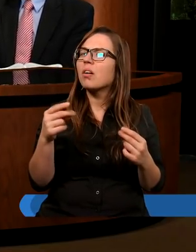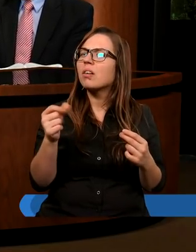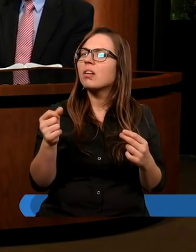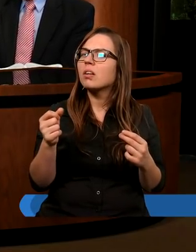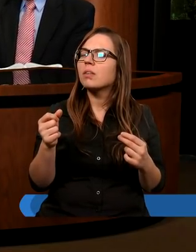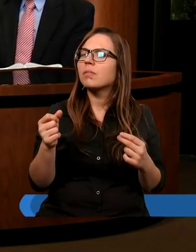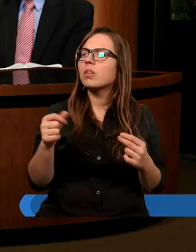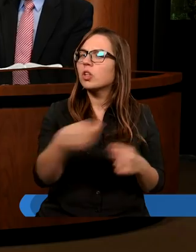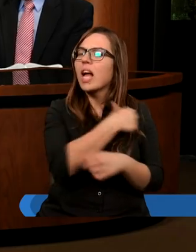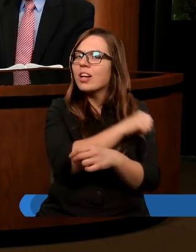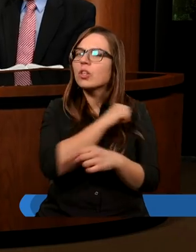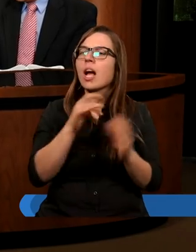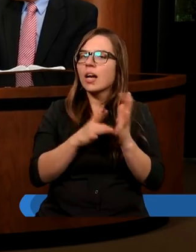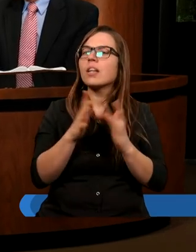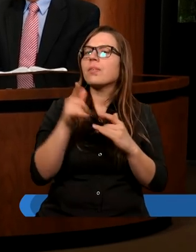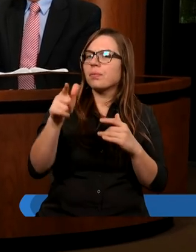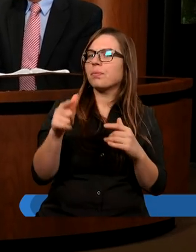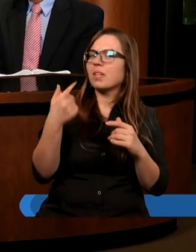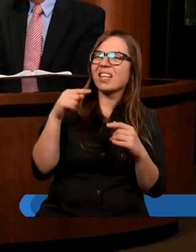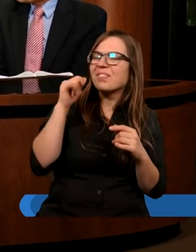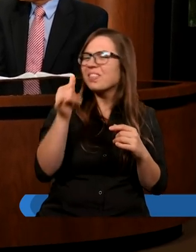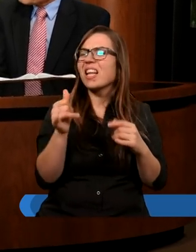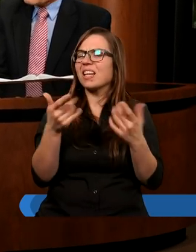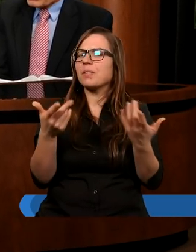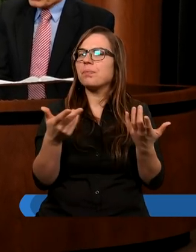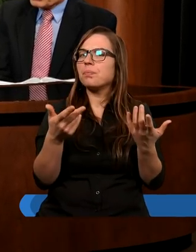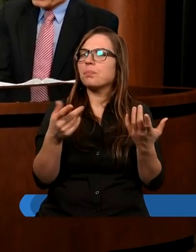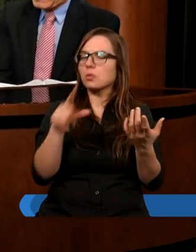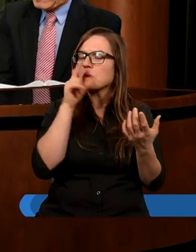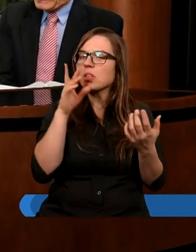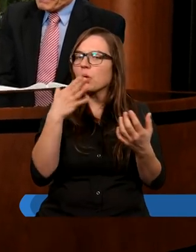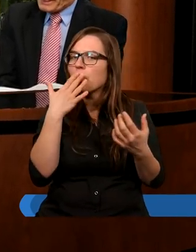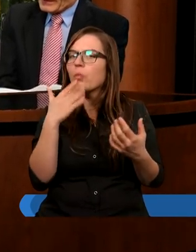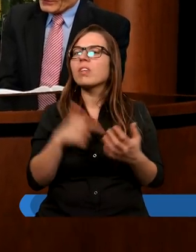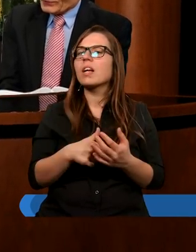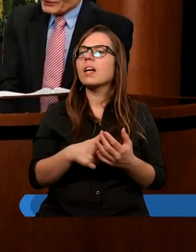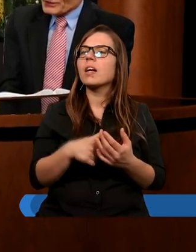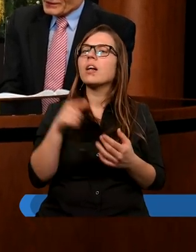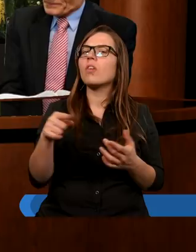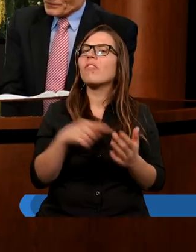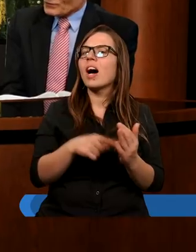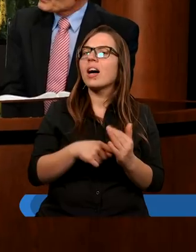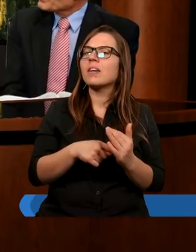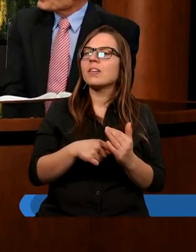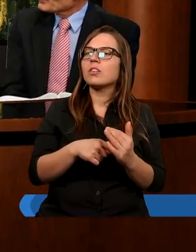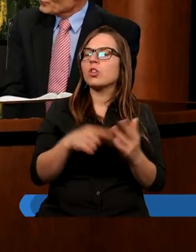chrześcijan, niestety, ze smutkiem ja też to mówię, to właśnie